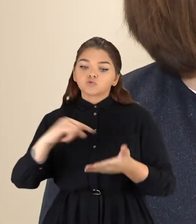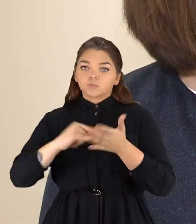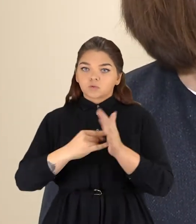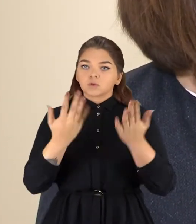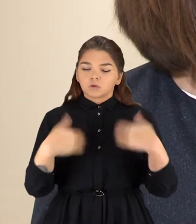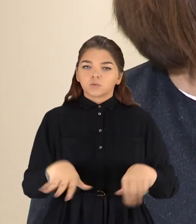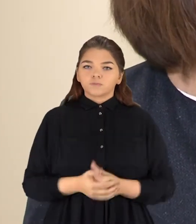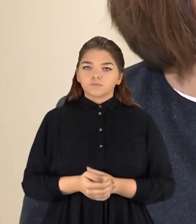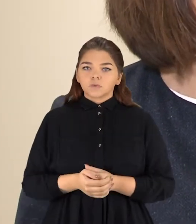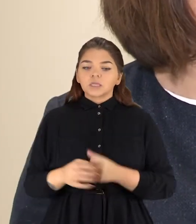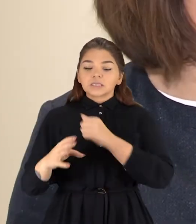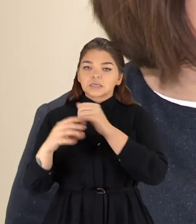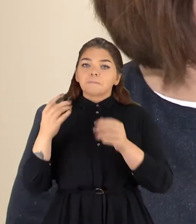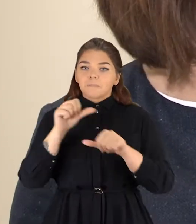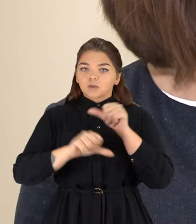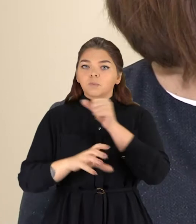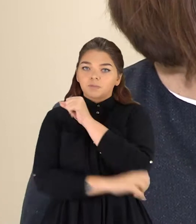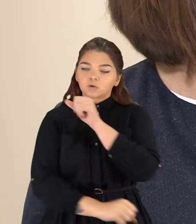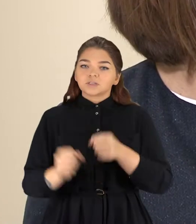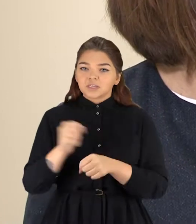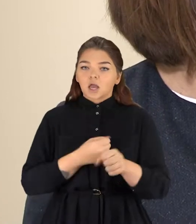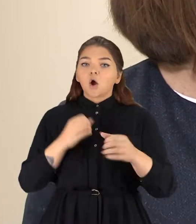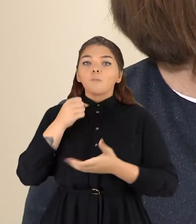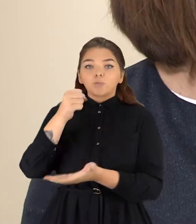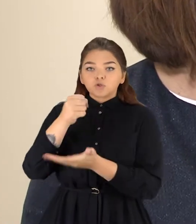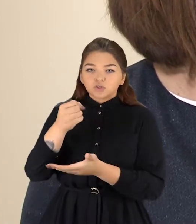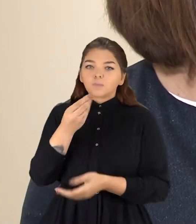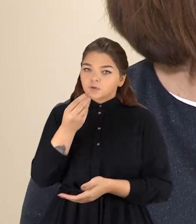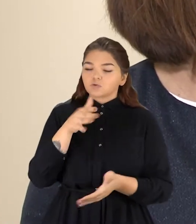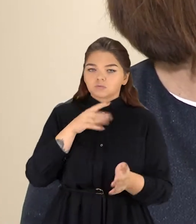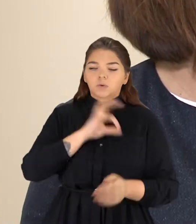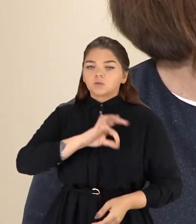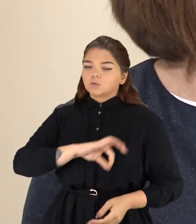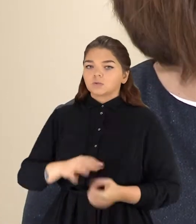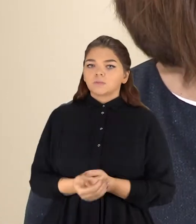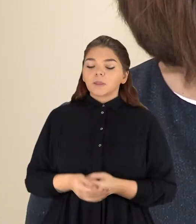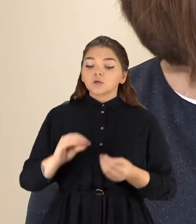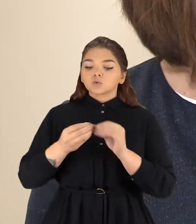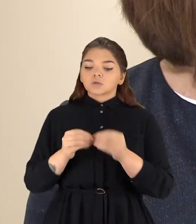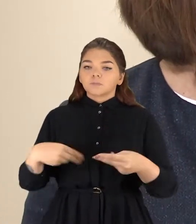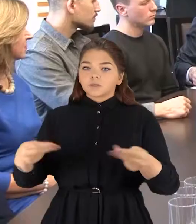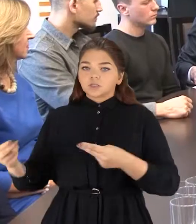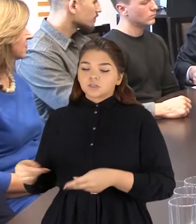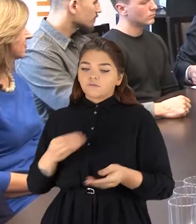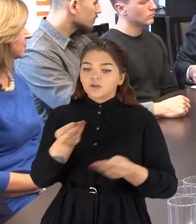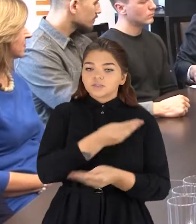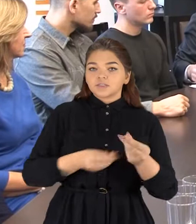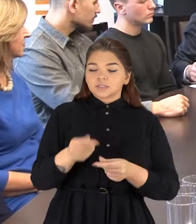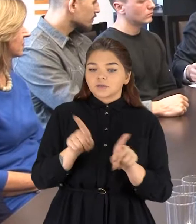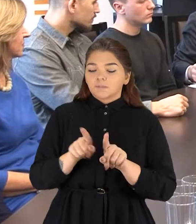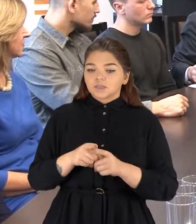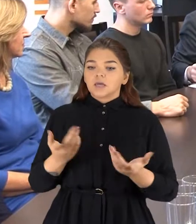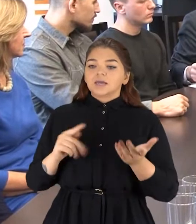suinvestuoti tas lėšas, kurios buvo suplanuotos. Dėl to, kad iki metų galo mes turime ir biudžetą lėšas panaudoti. Pasirašydami